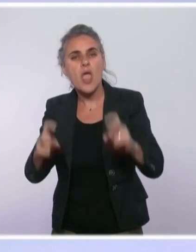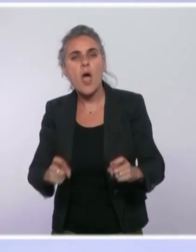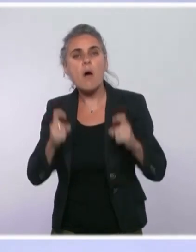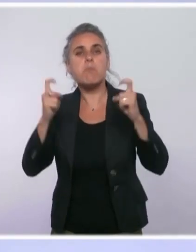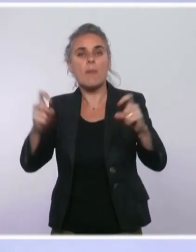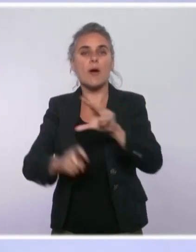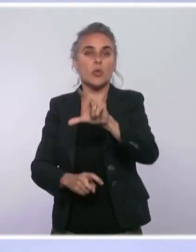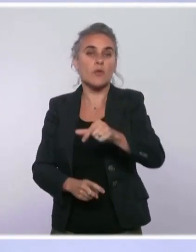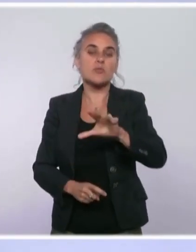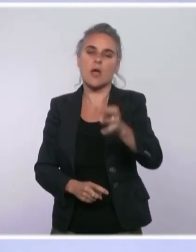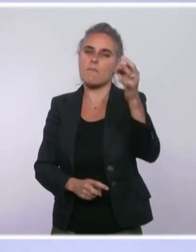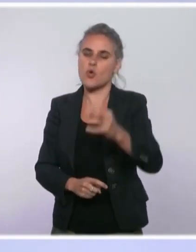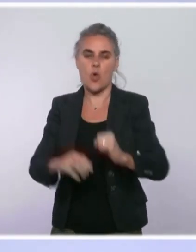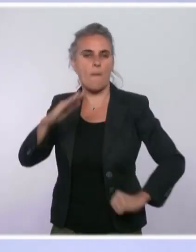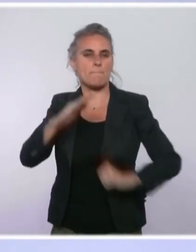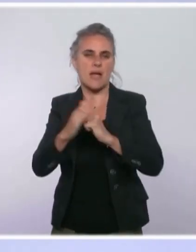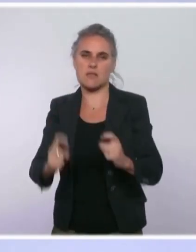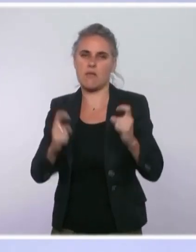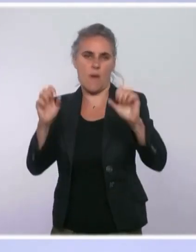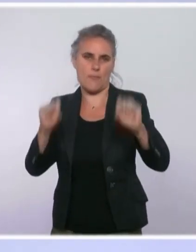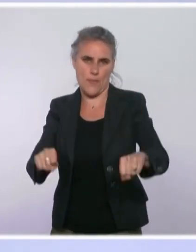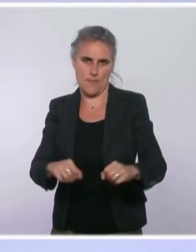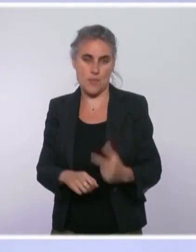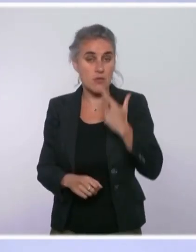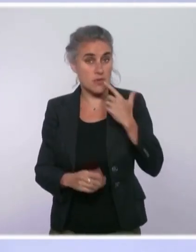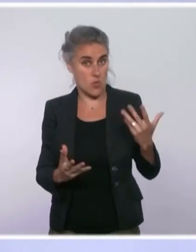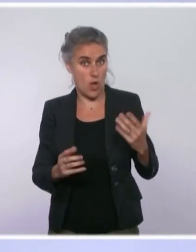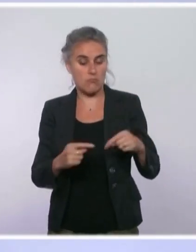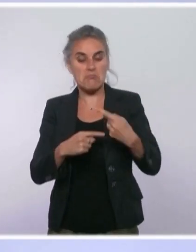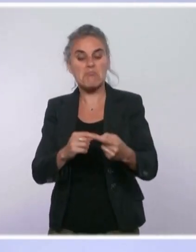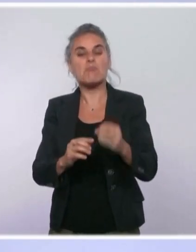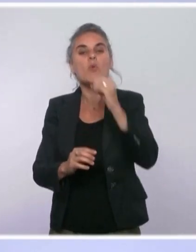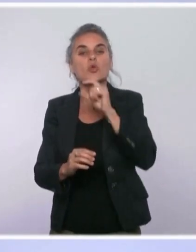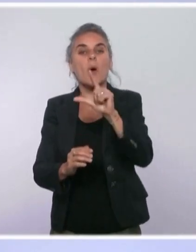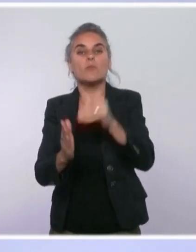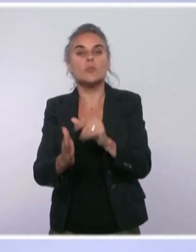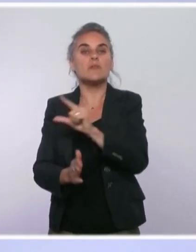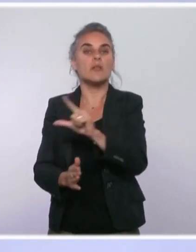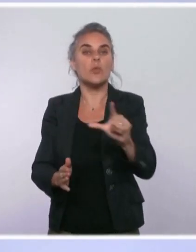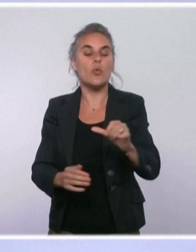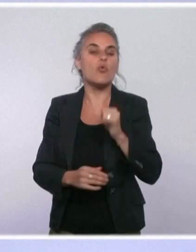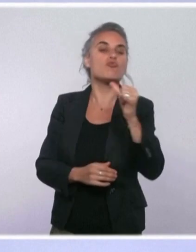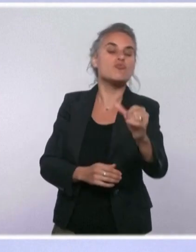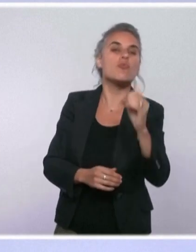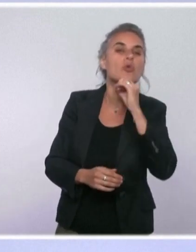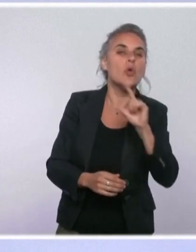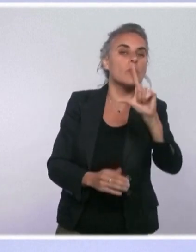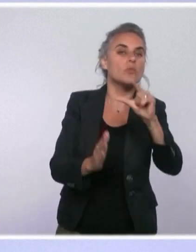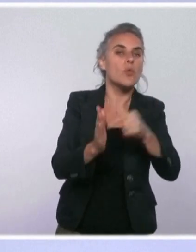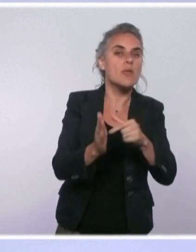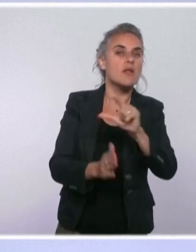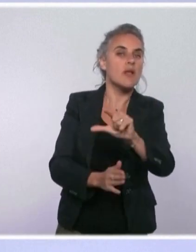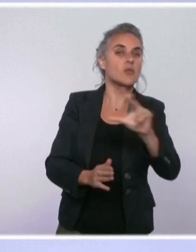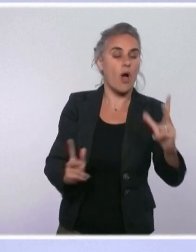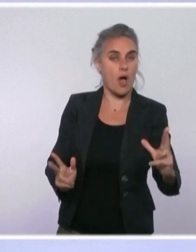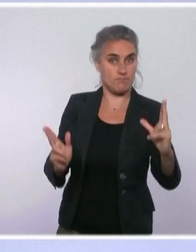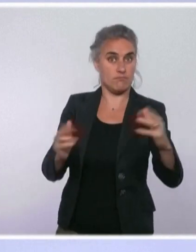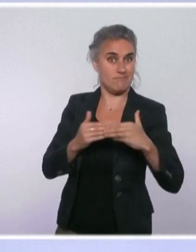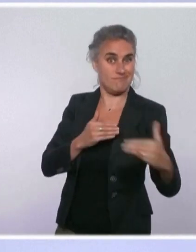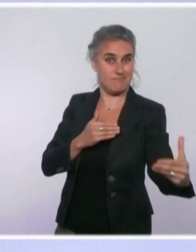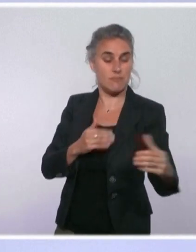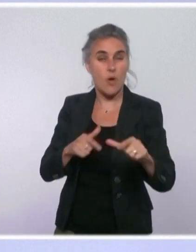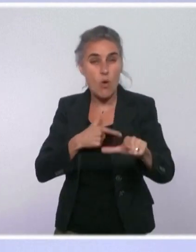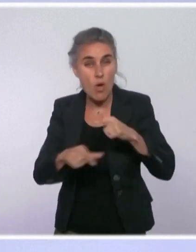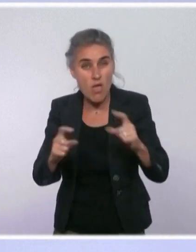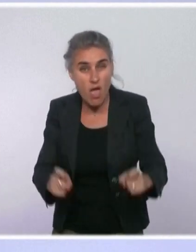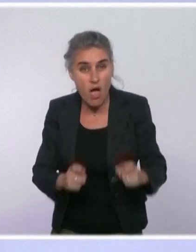est- qu'entre le 1er octobre 2022 et le 1er octobre 2023, il ne pourra pas y avoir d'augmentation des